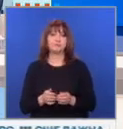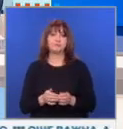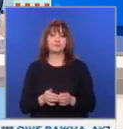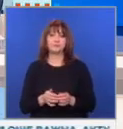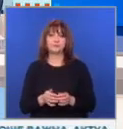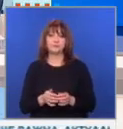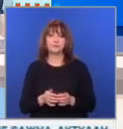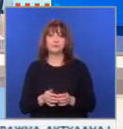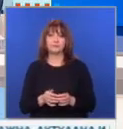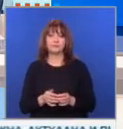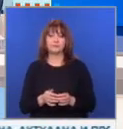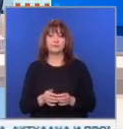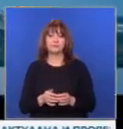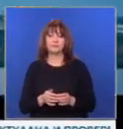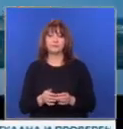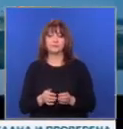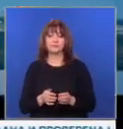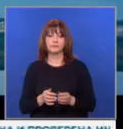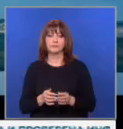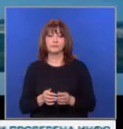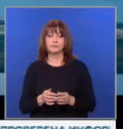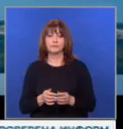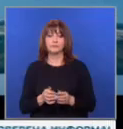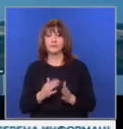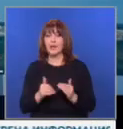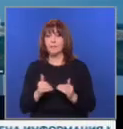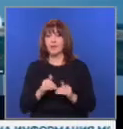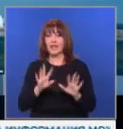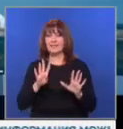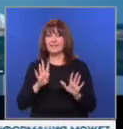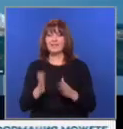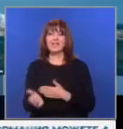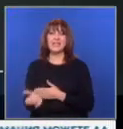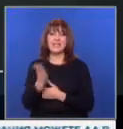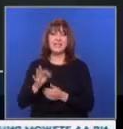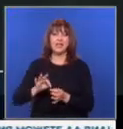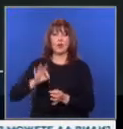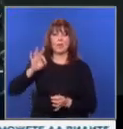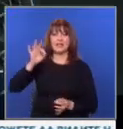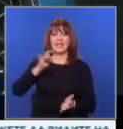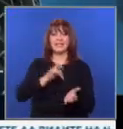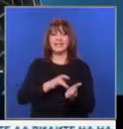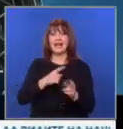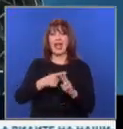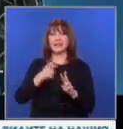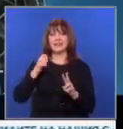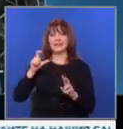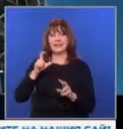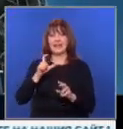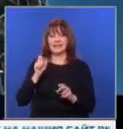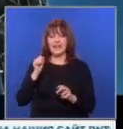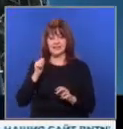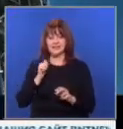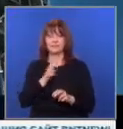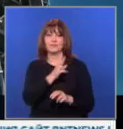Борисов разговаря с Бил Нелсън. На повече от 9000 км от централата на НАСА шефът на космическата